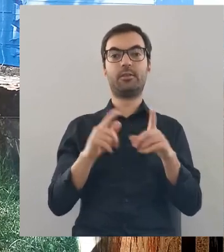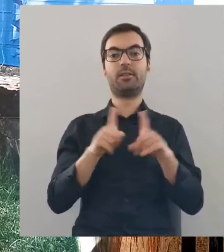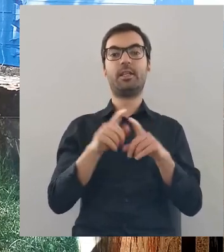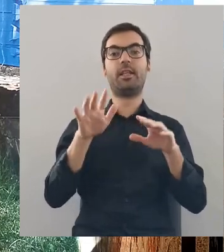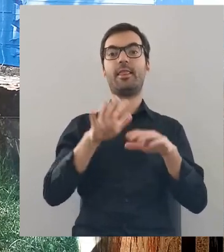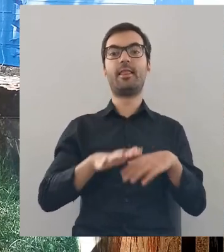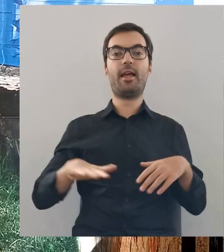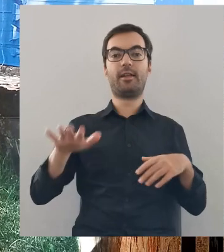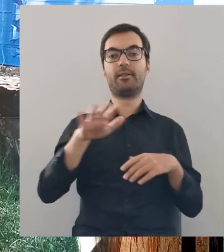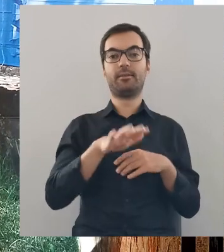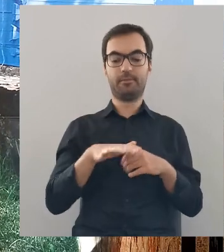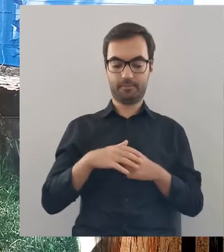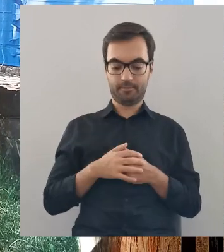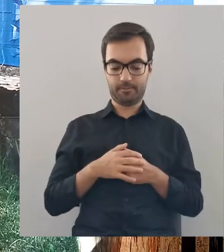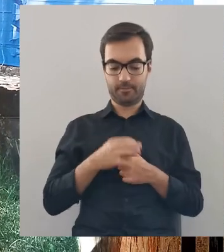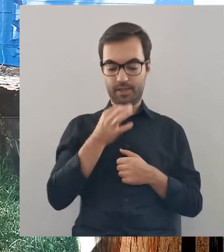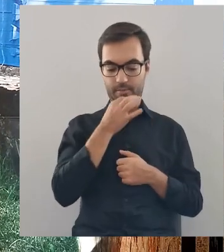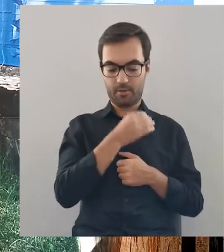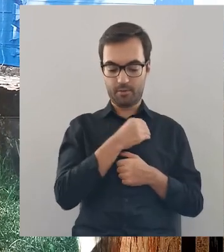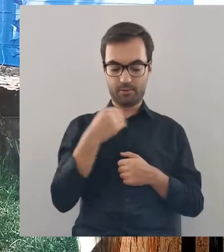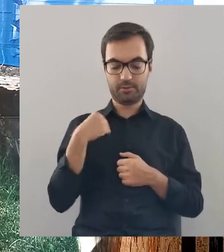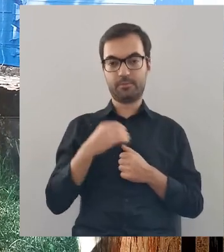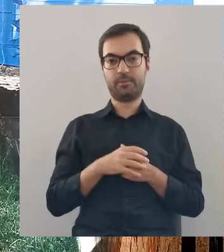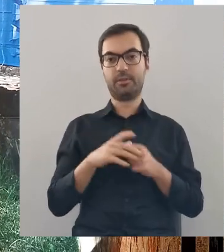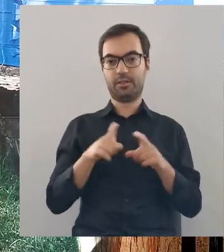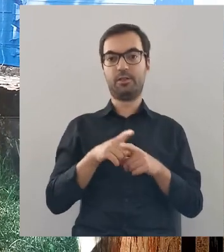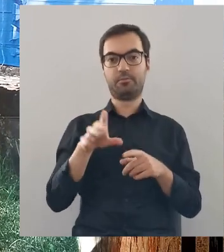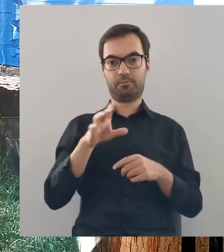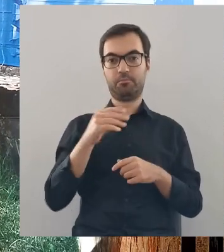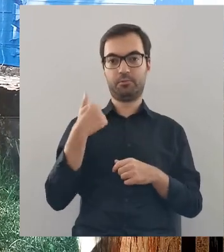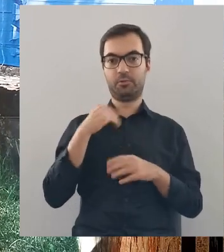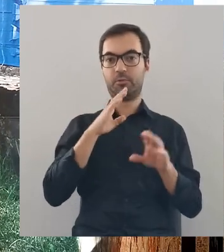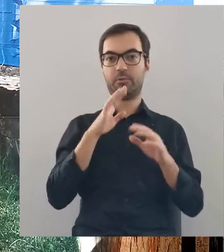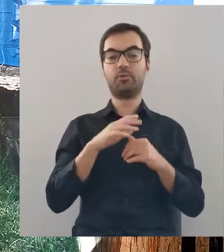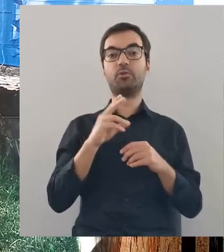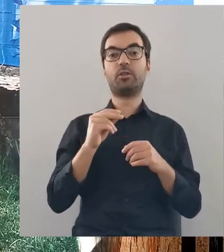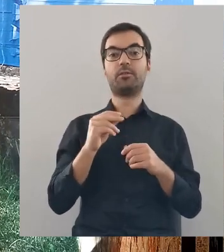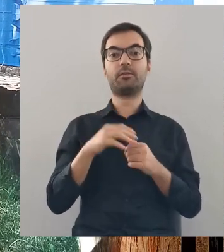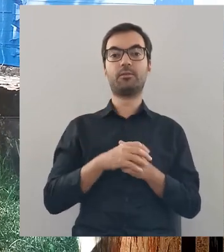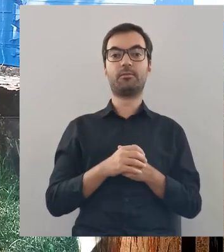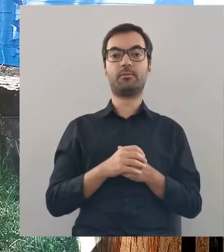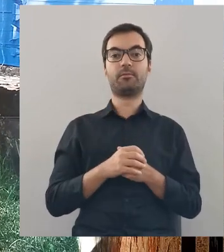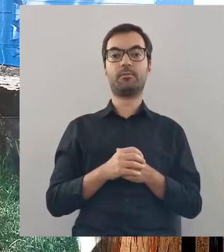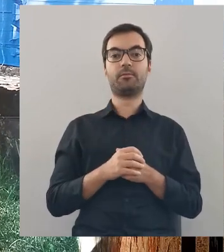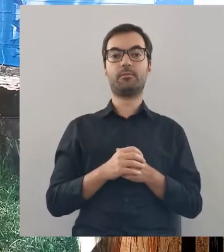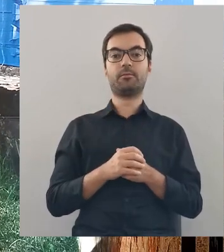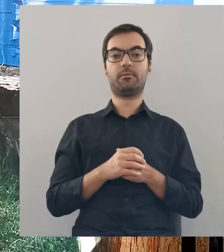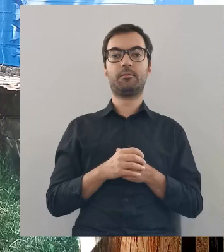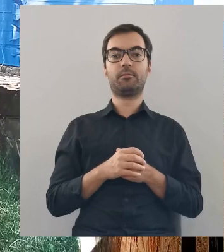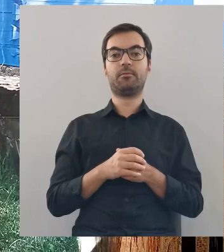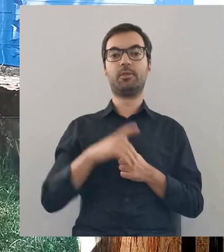także na terenie Małopolski na przykład się to zdarzało, że